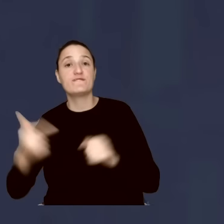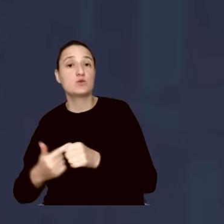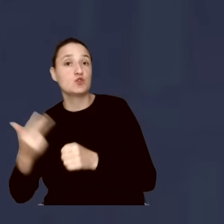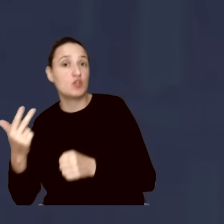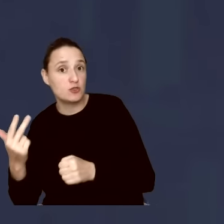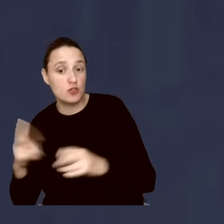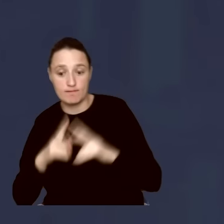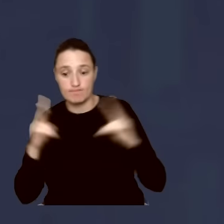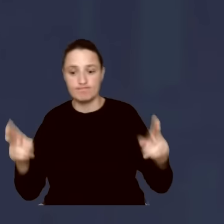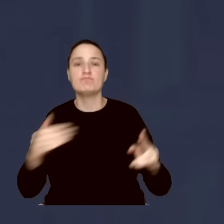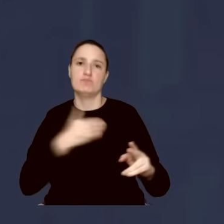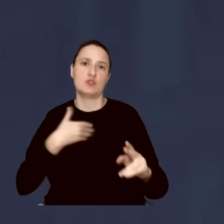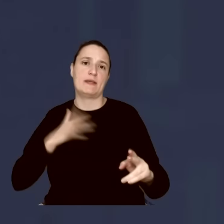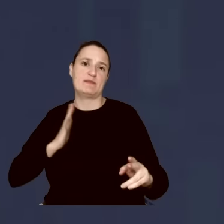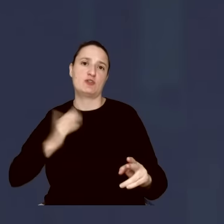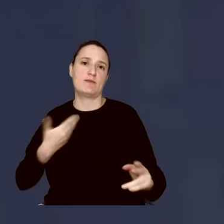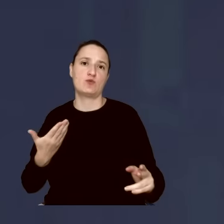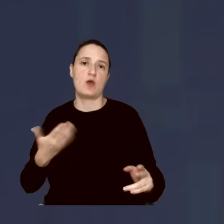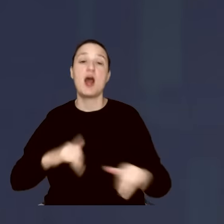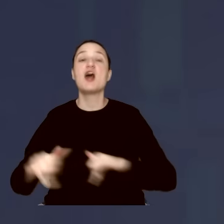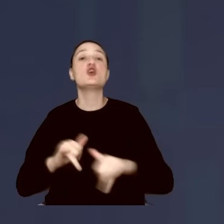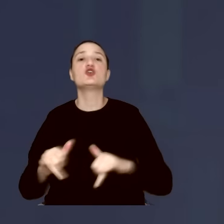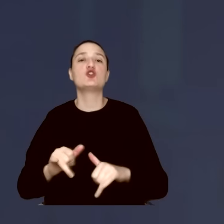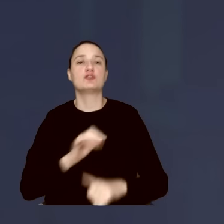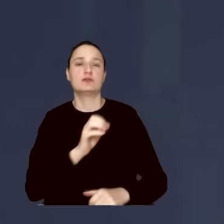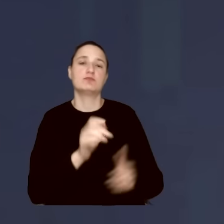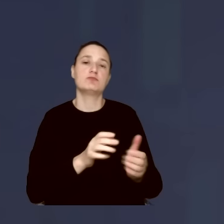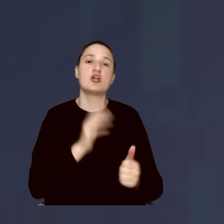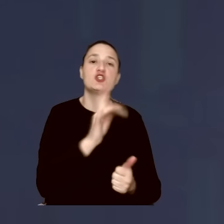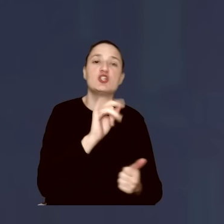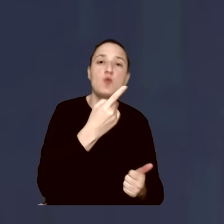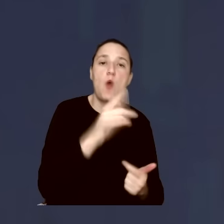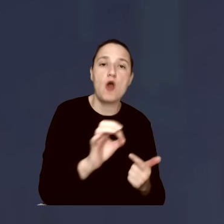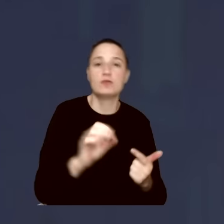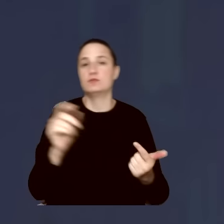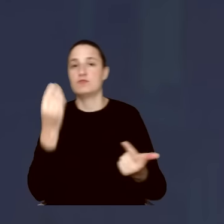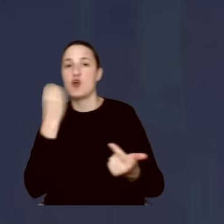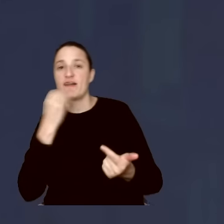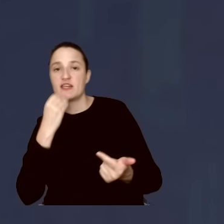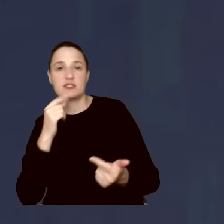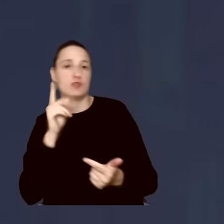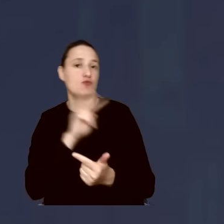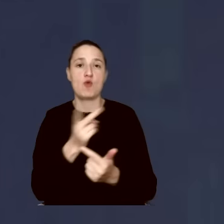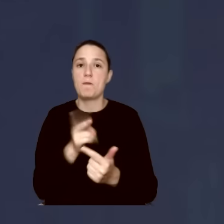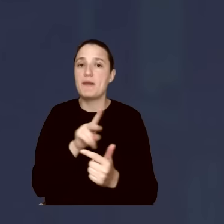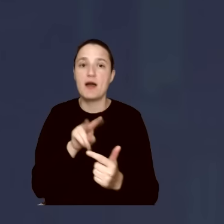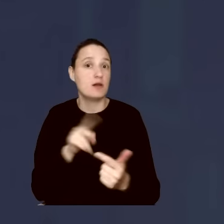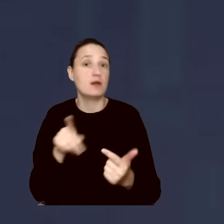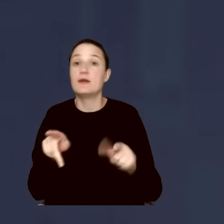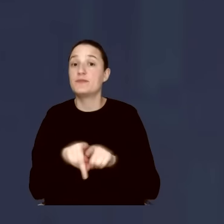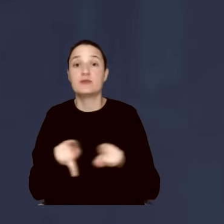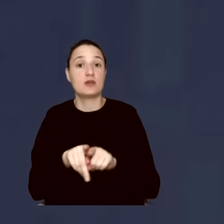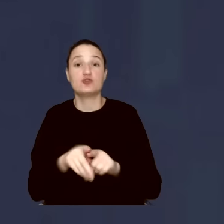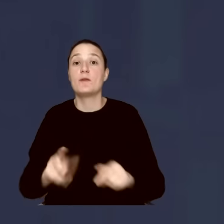Polska była bezpieczna. Rząd pani premier Beaty Szydło, rząd pana premiera Mateusza Morawieckiego, mój poprzednik na stanowisku